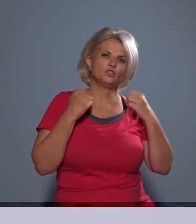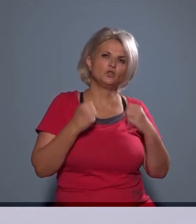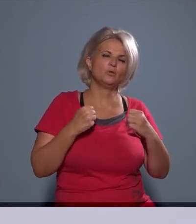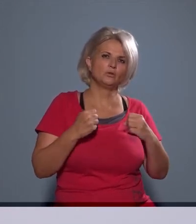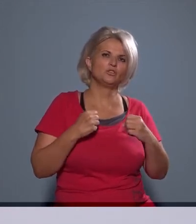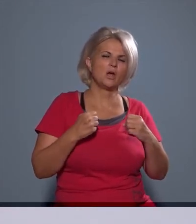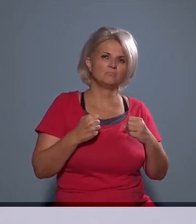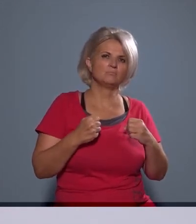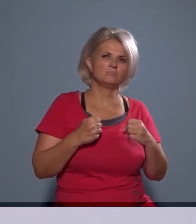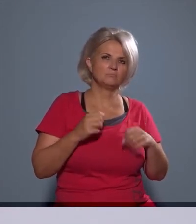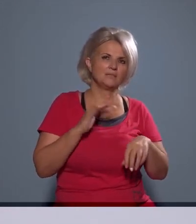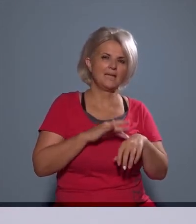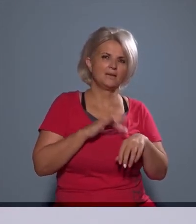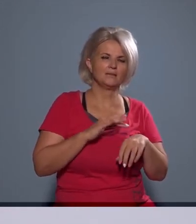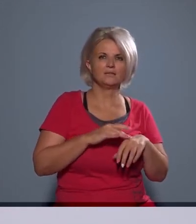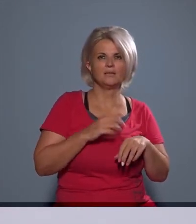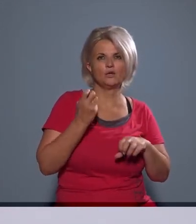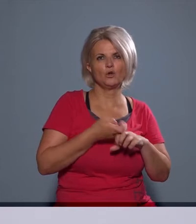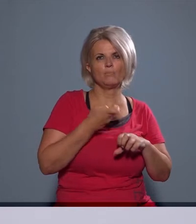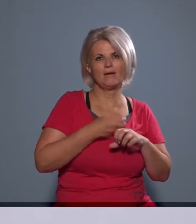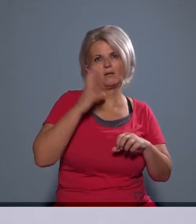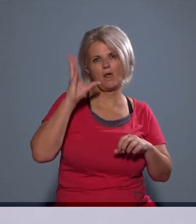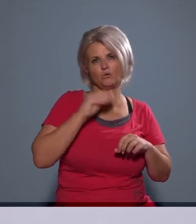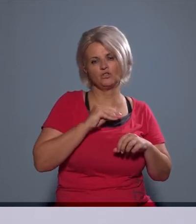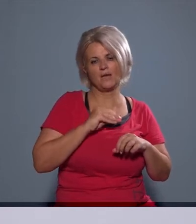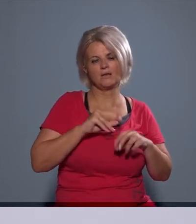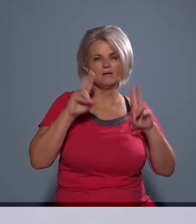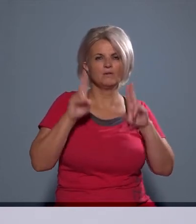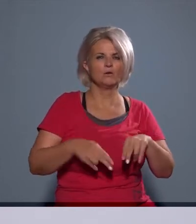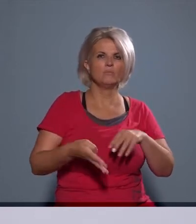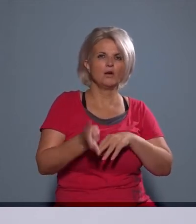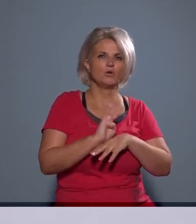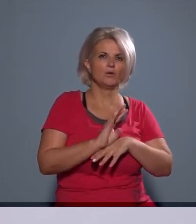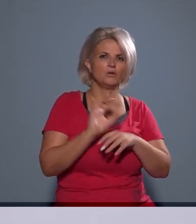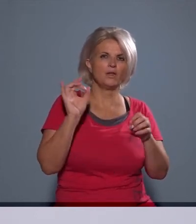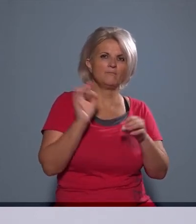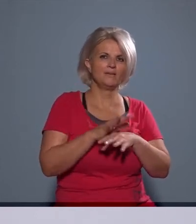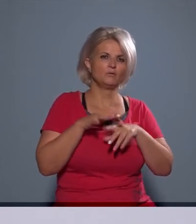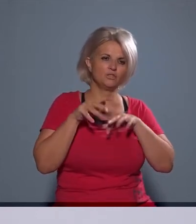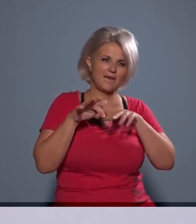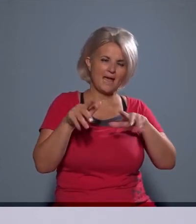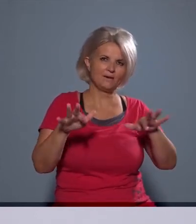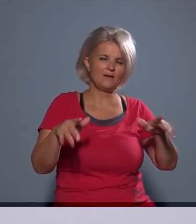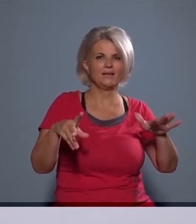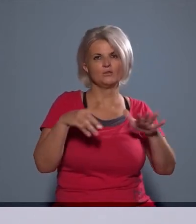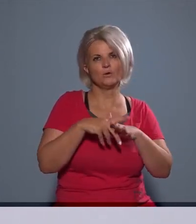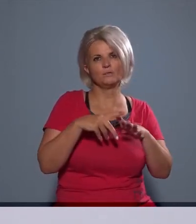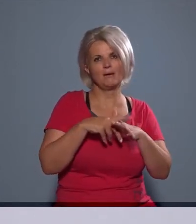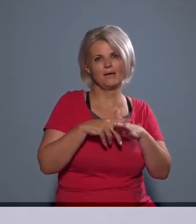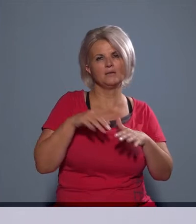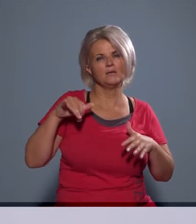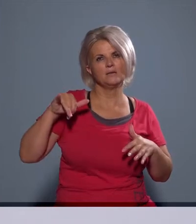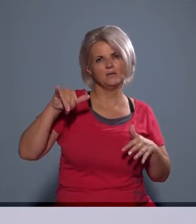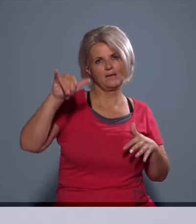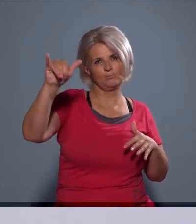sújtja. Valóban a koronavírus járványnak az intenzívebb időszakai alatt elcsendesedtek a